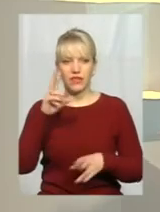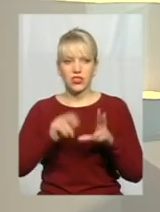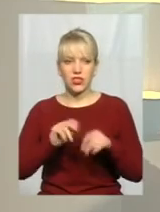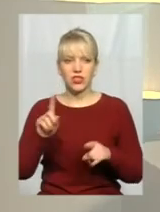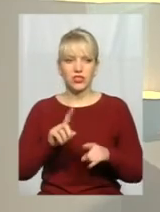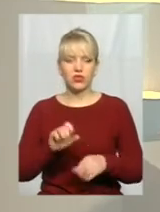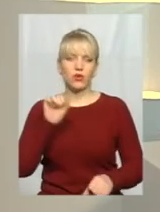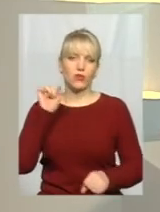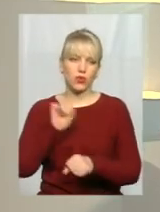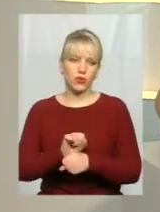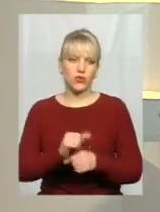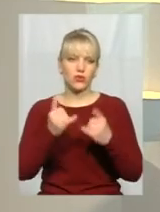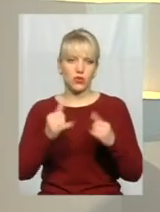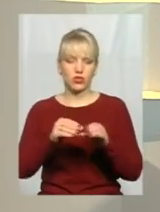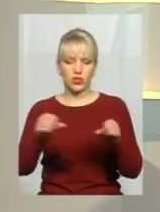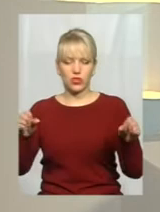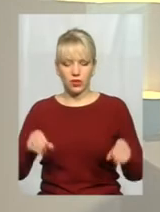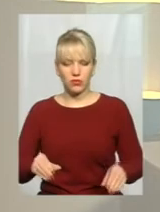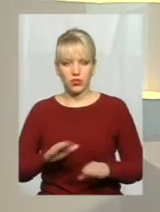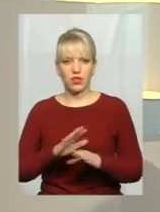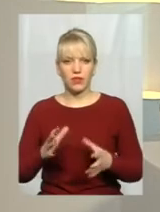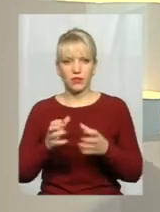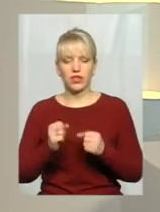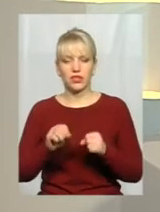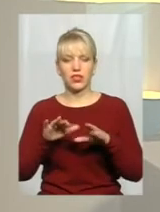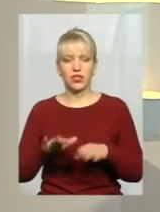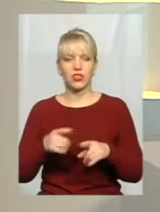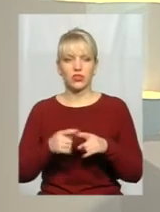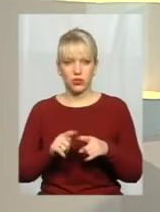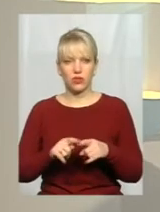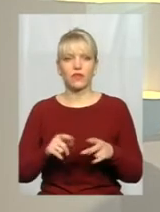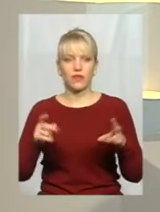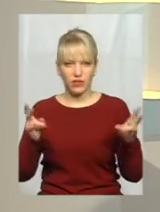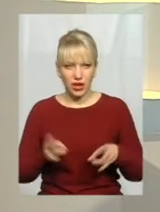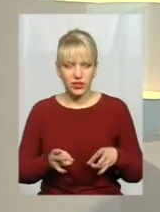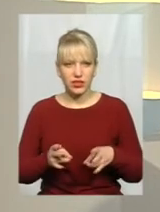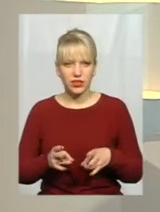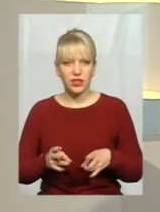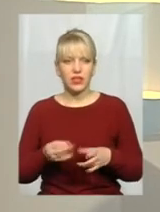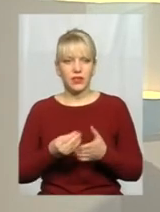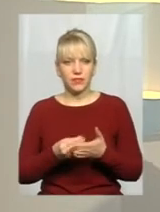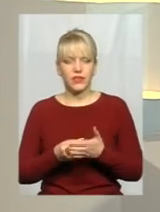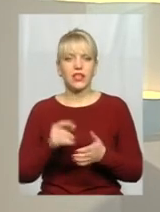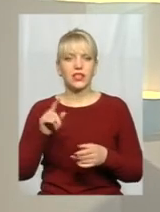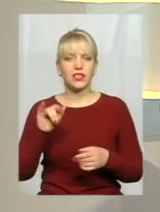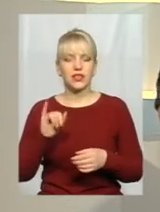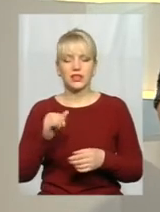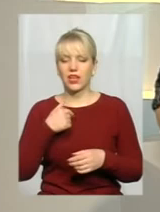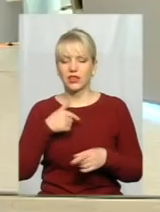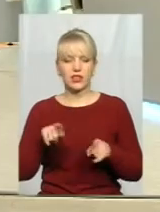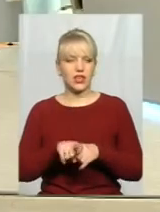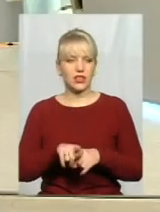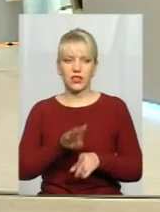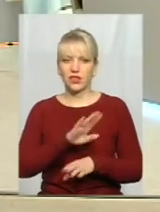що блокування сьогоднішньої трибун не прийняті рішені того варті? Що коефіцієнт корисної дій, що сьогодні люди